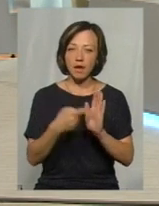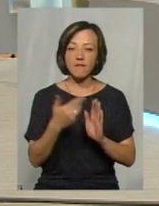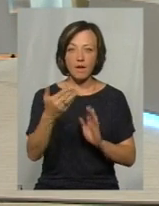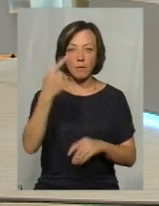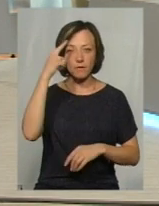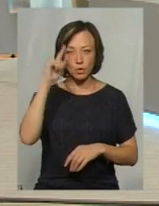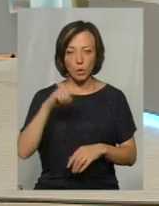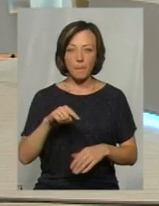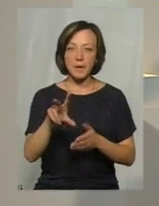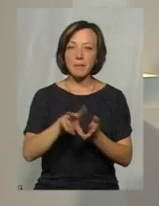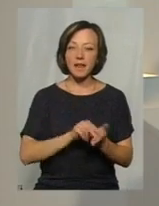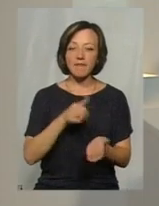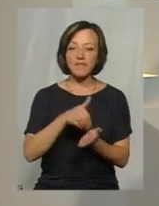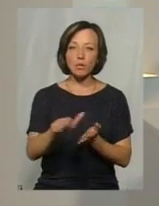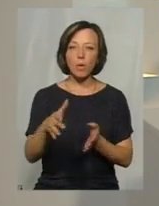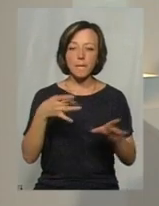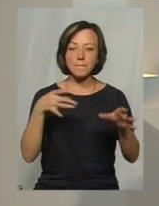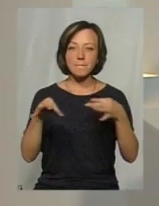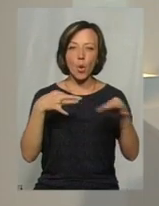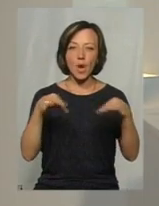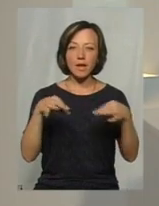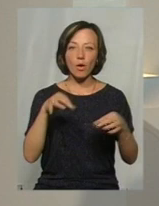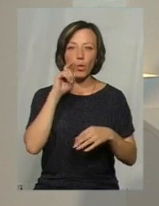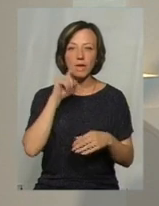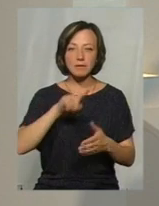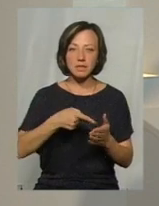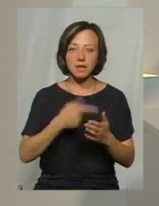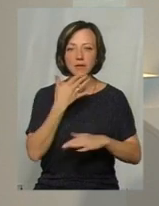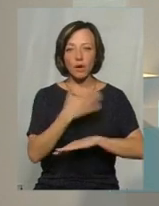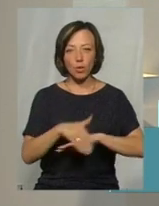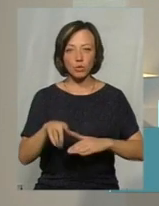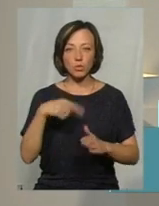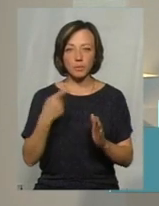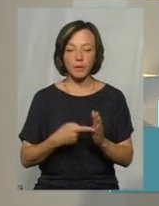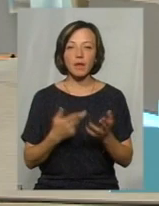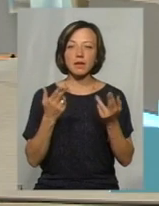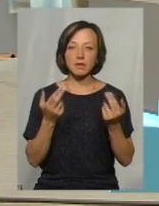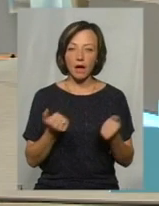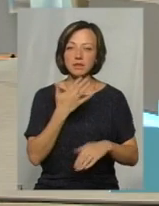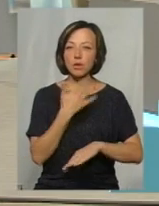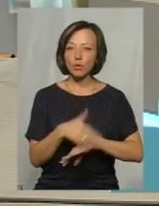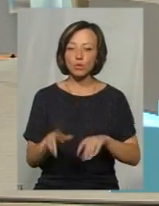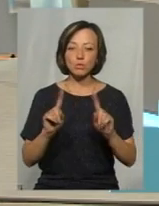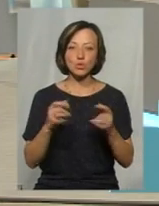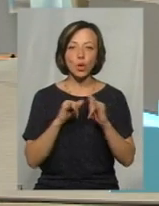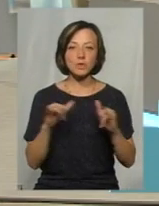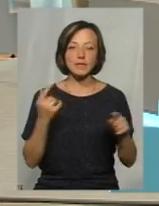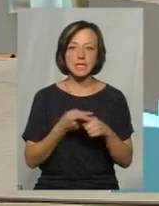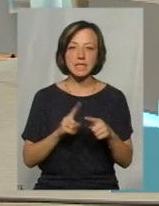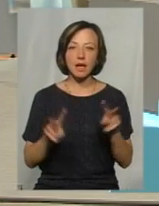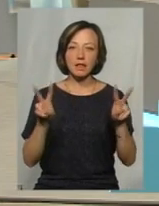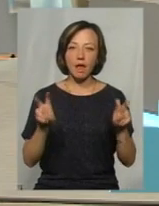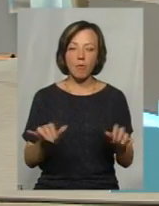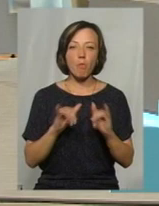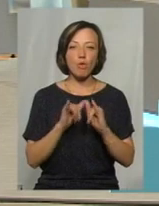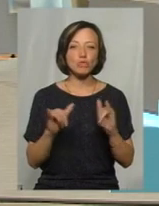від поліетилену в українських містах за кордоном? Так, за кордоном дуже розвинена ця тема, є дуже